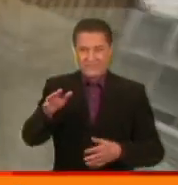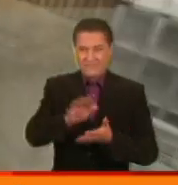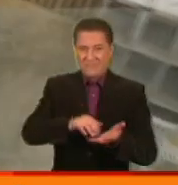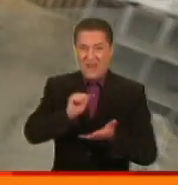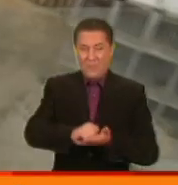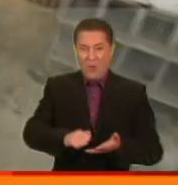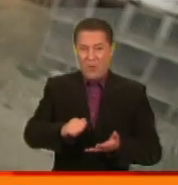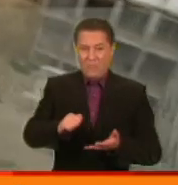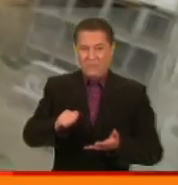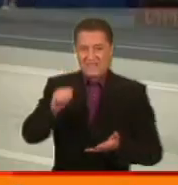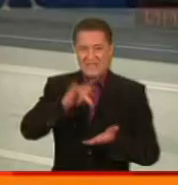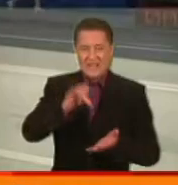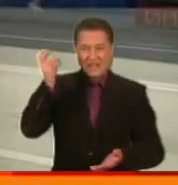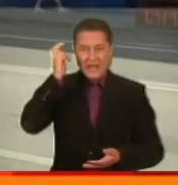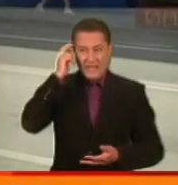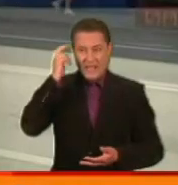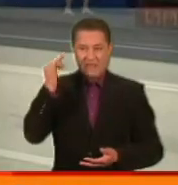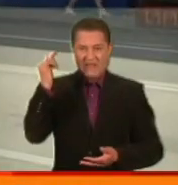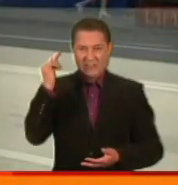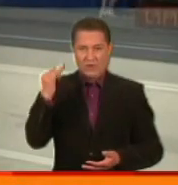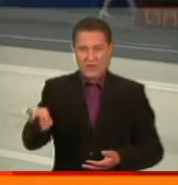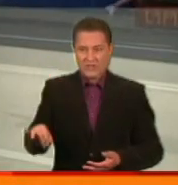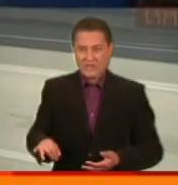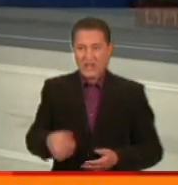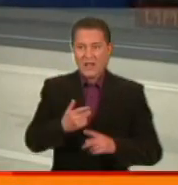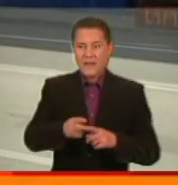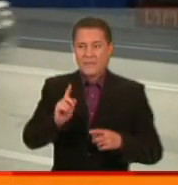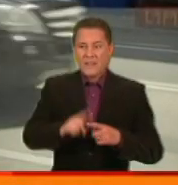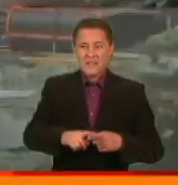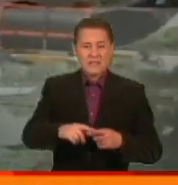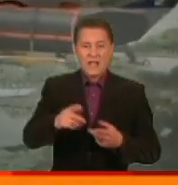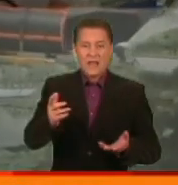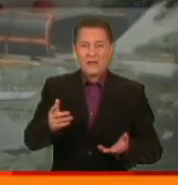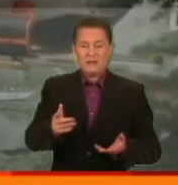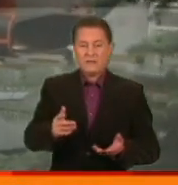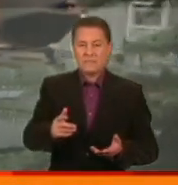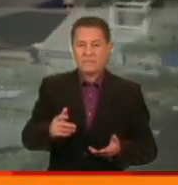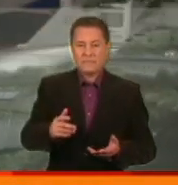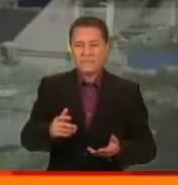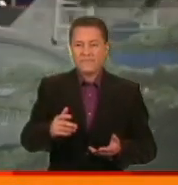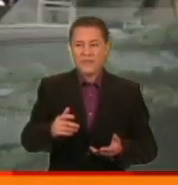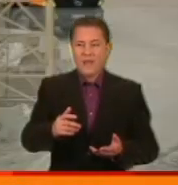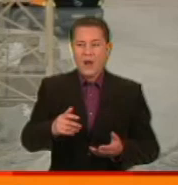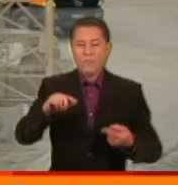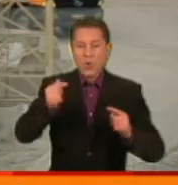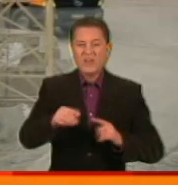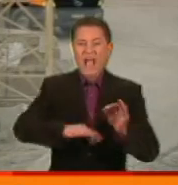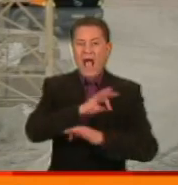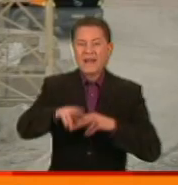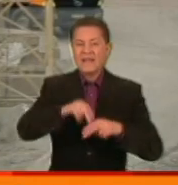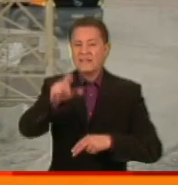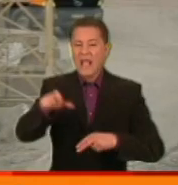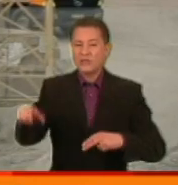історичного центру Києва. З нас галузують відверто забудовники. Проти і у спілці архітекторів, бо